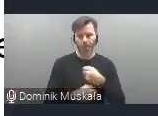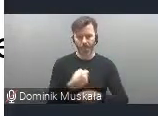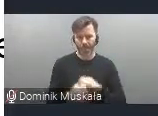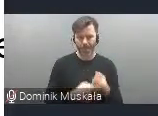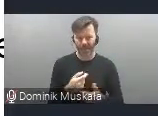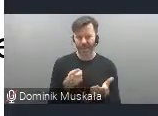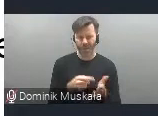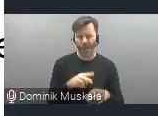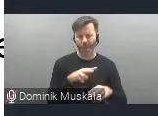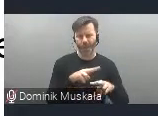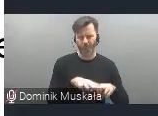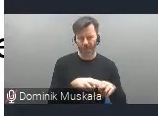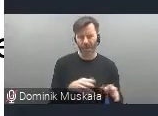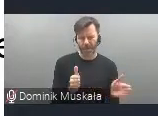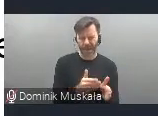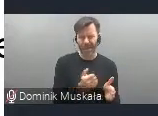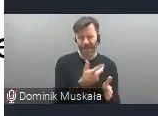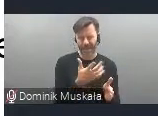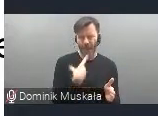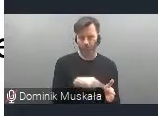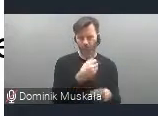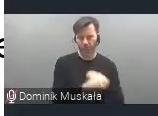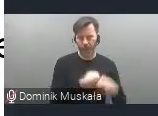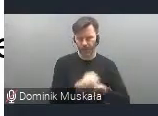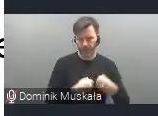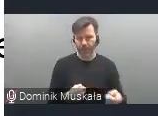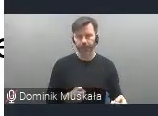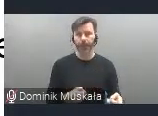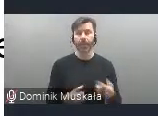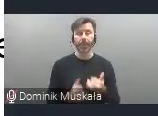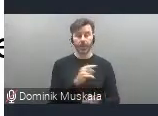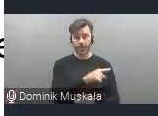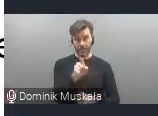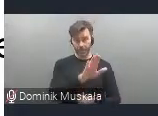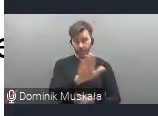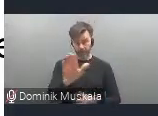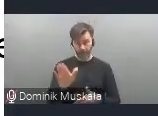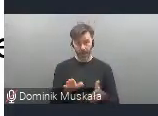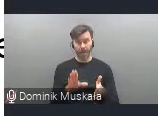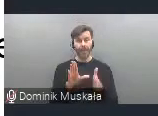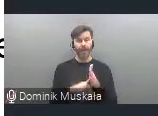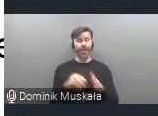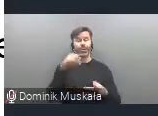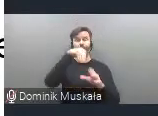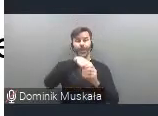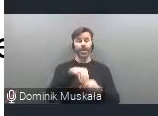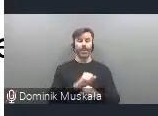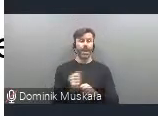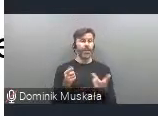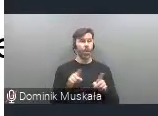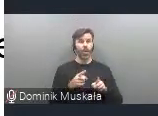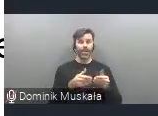to mała fundacja, kilkuosobowa, w związku z tym też jeżeli mają Państwo na terenie swoich miejscowości, swoich miast, jakieś takie